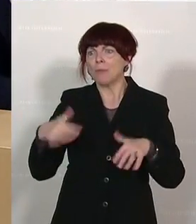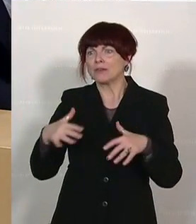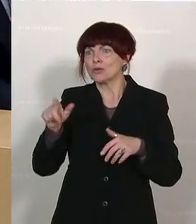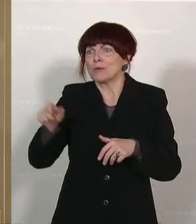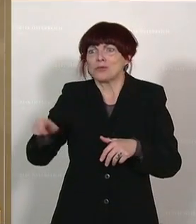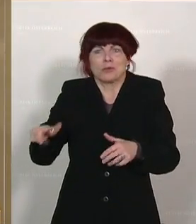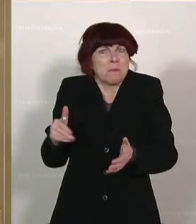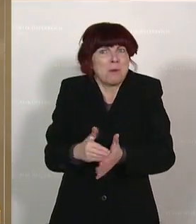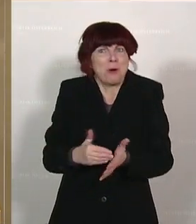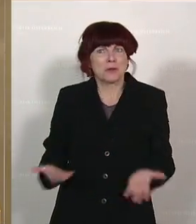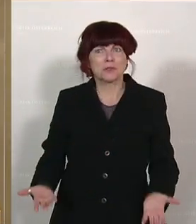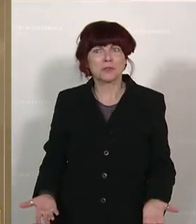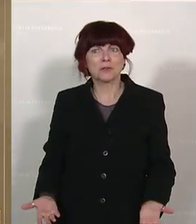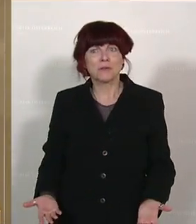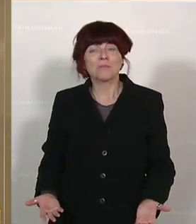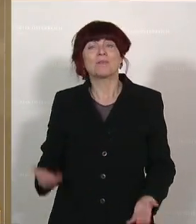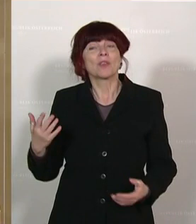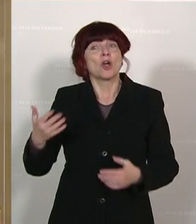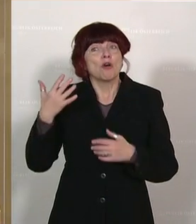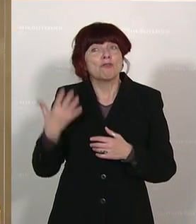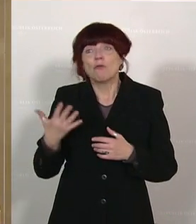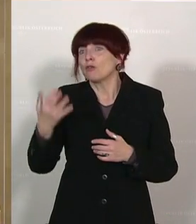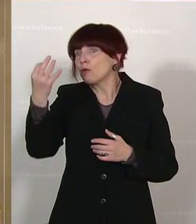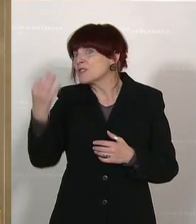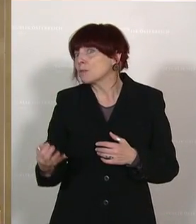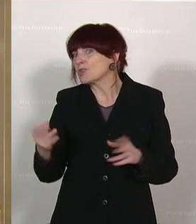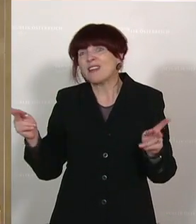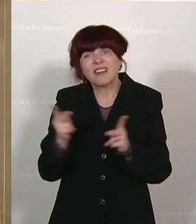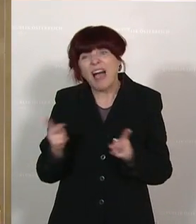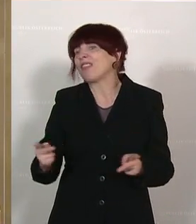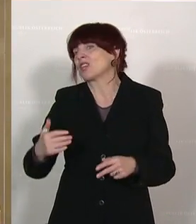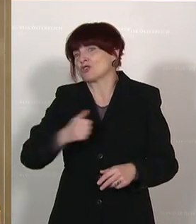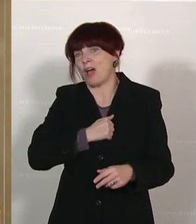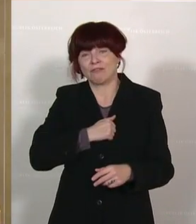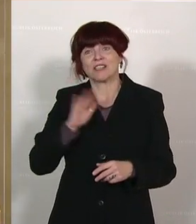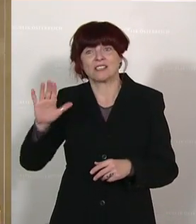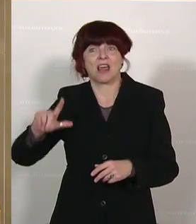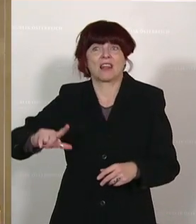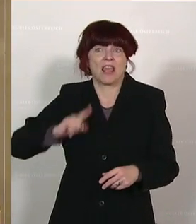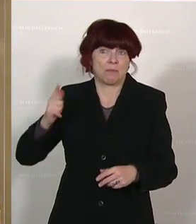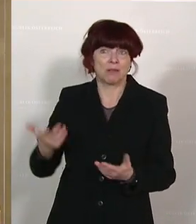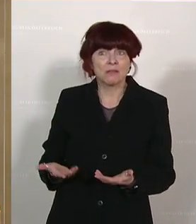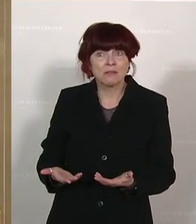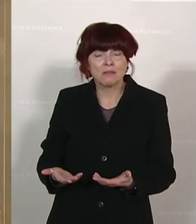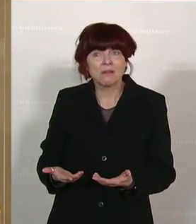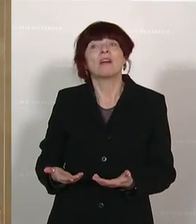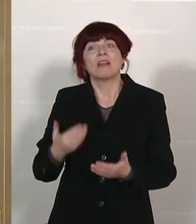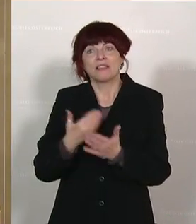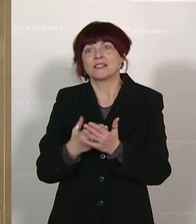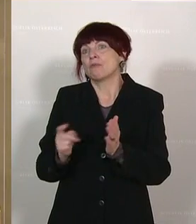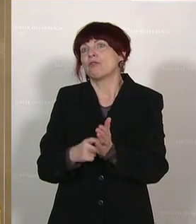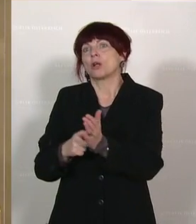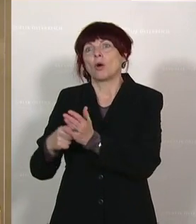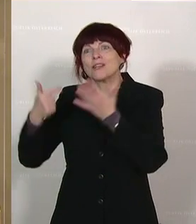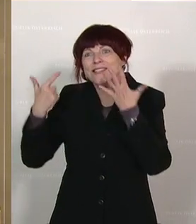Kolleginnen und Kollegen. Die können nämlich mit 55 Prozent ihren Unterhalt nicht leisten. Und darum diese Forderung, nämlich dass 70 Prozent,